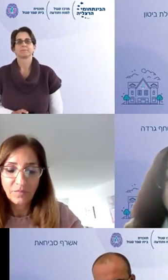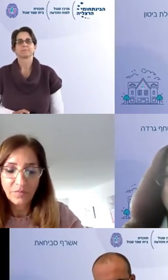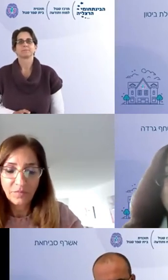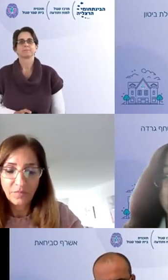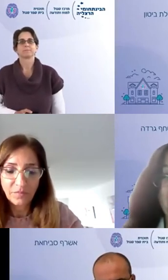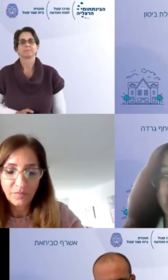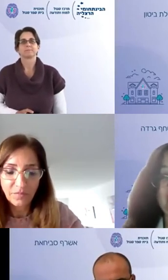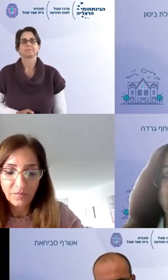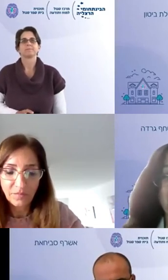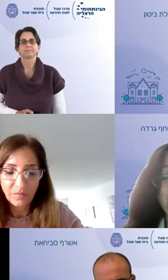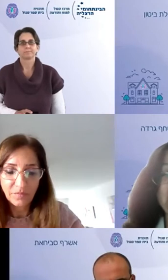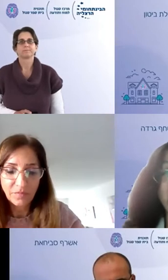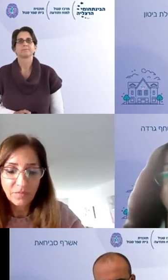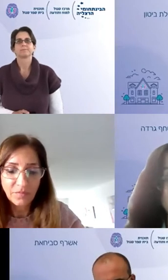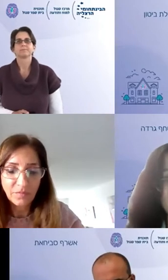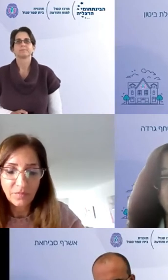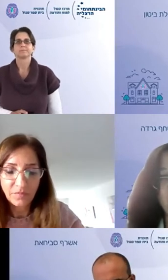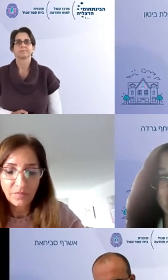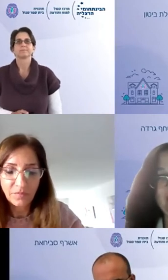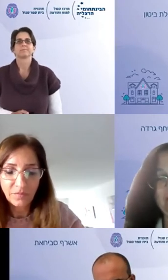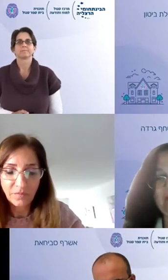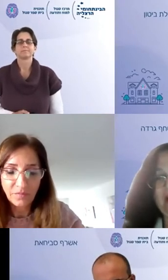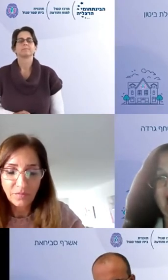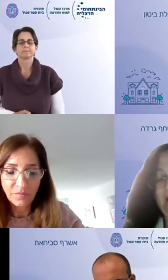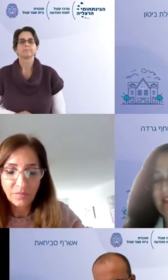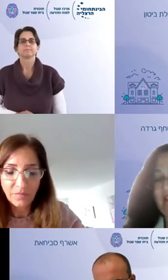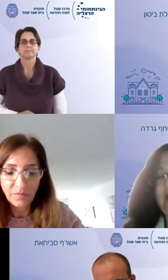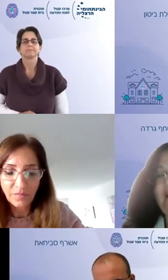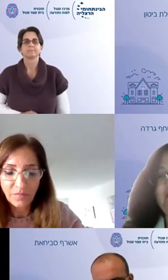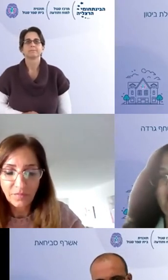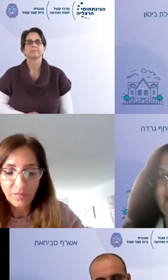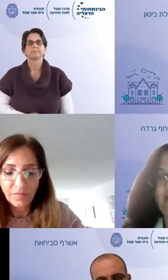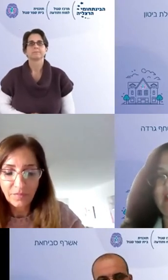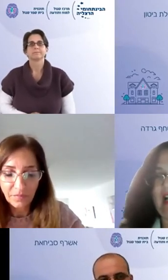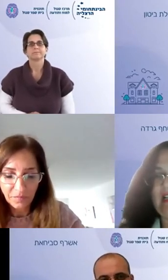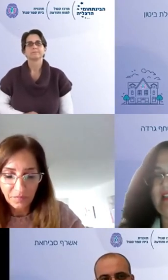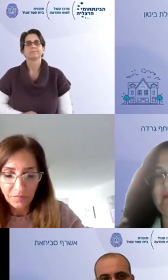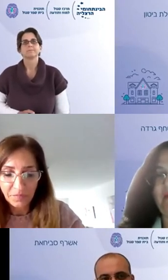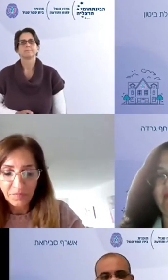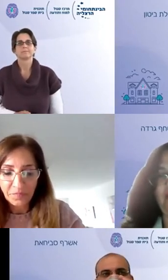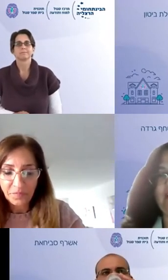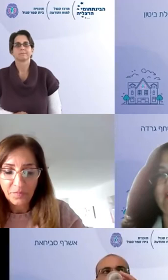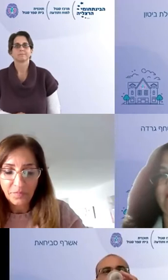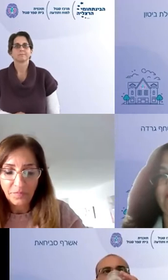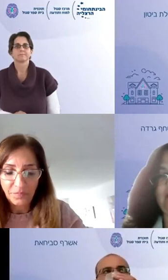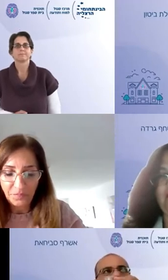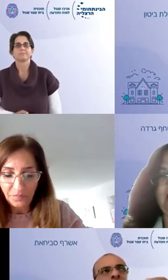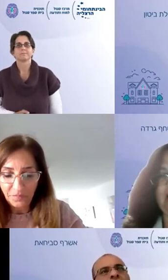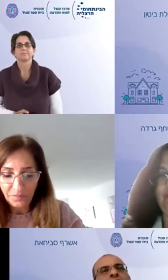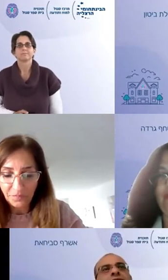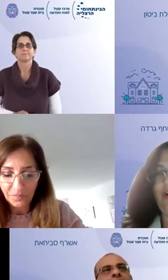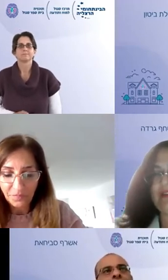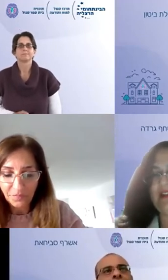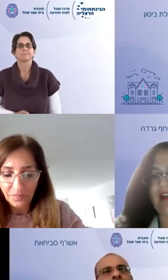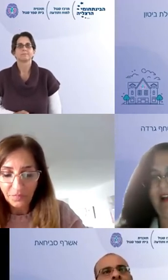לתלמידים בכיתות א' עד ח' בית ספר ותיק מאוד הבית ספר המאפיין שלו נקרא לי ילדים עם אפורות התנהגות אבל